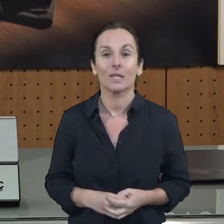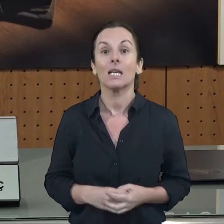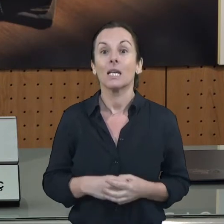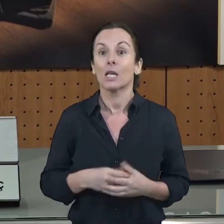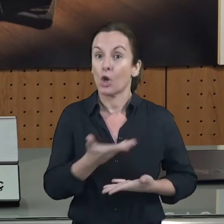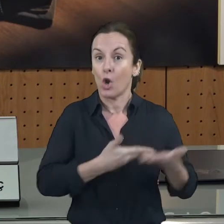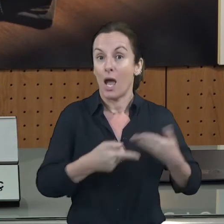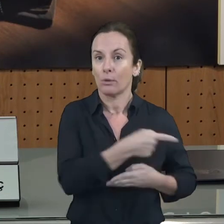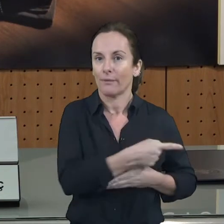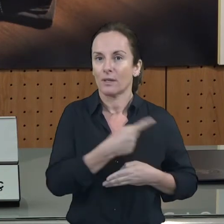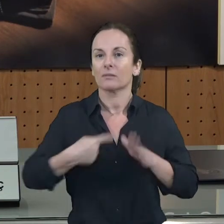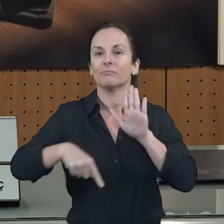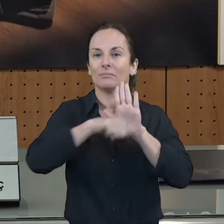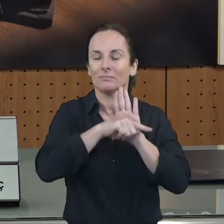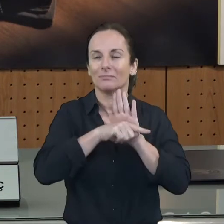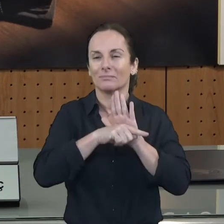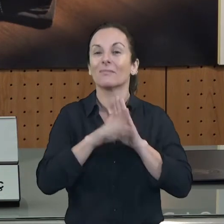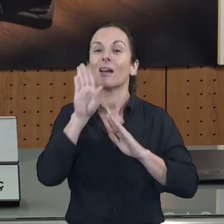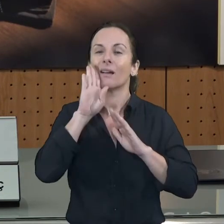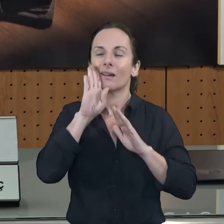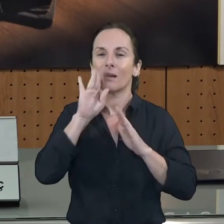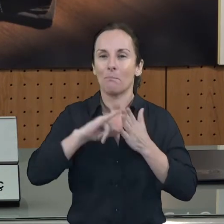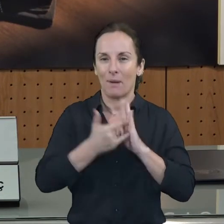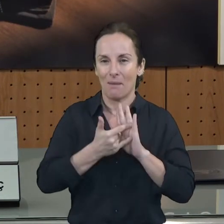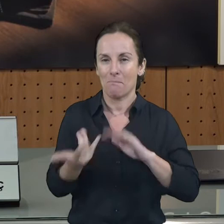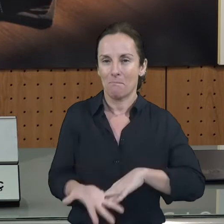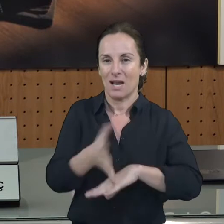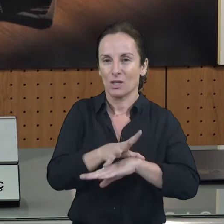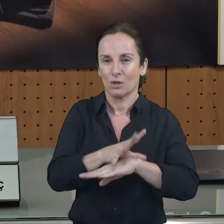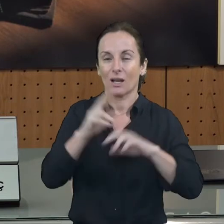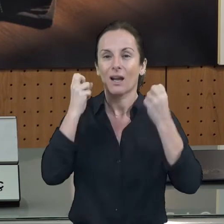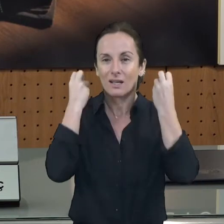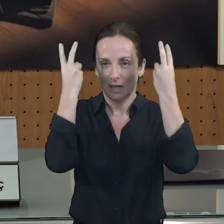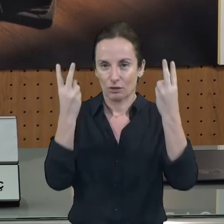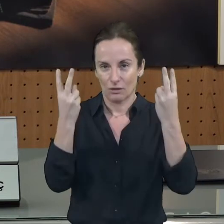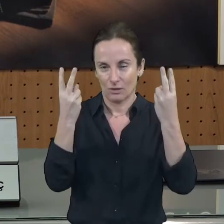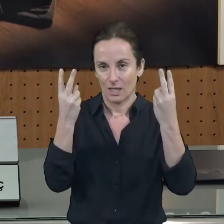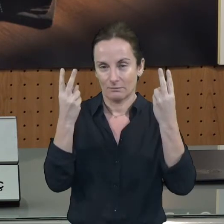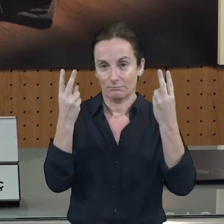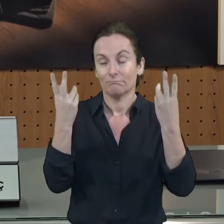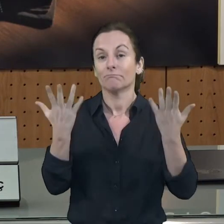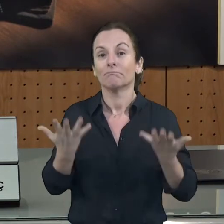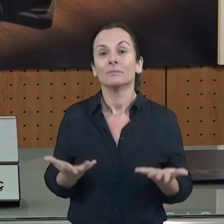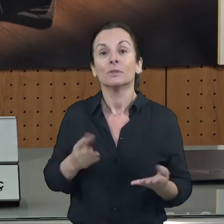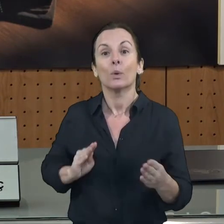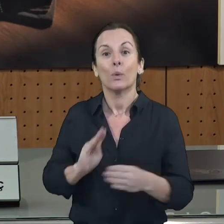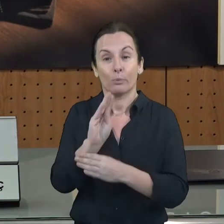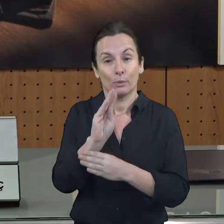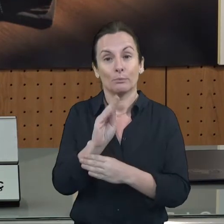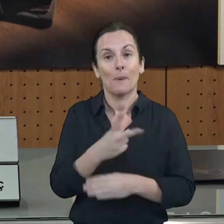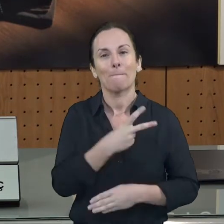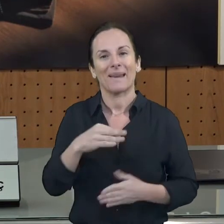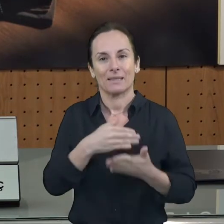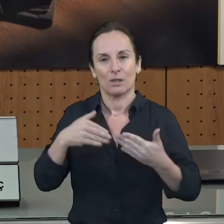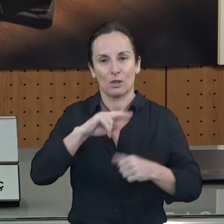explicat en alguna ocasió i que entenc que coneixeu, però dins ells d'economia, l'economia reacciona, esquí destinant 20 milions d'euros i que hi una